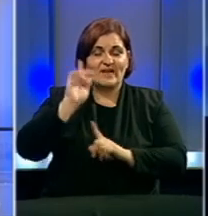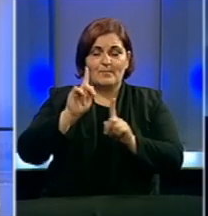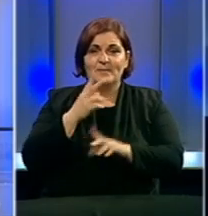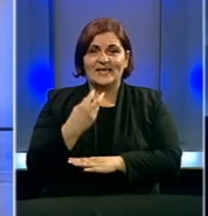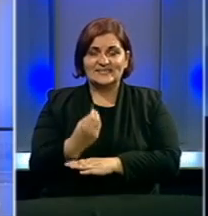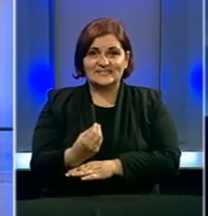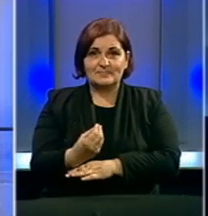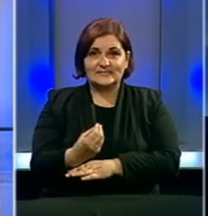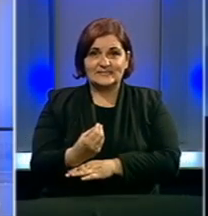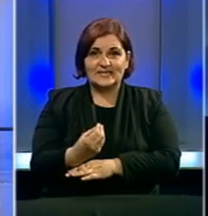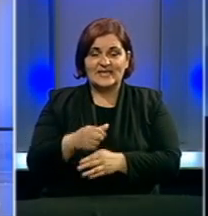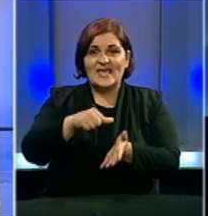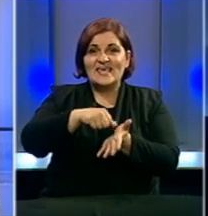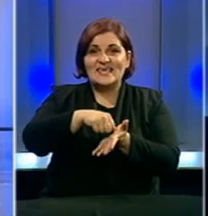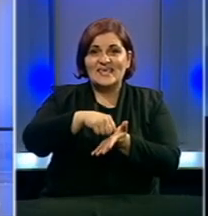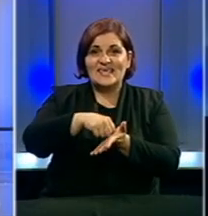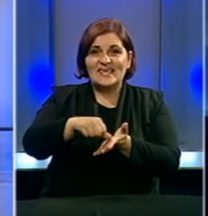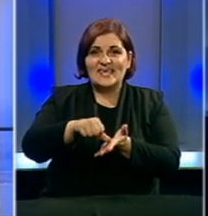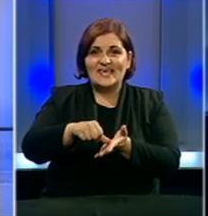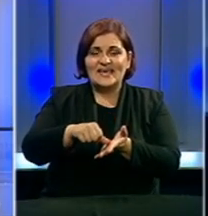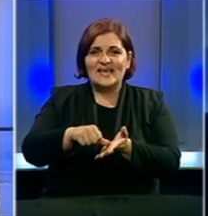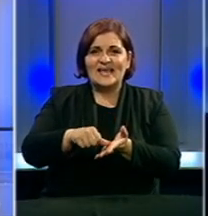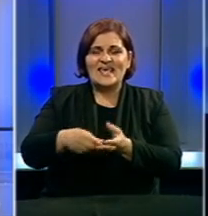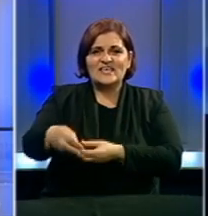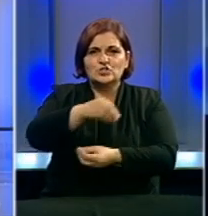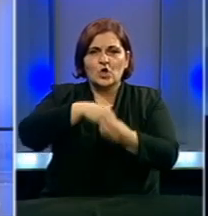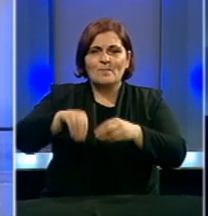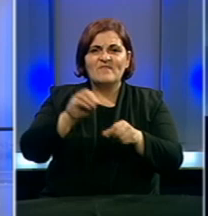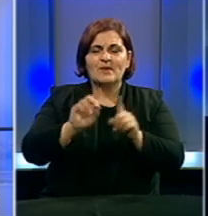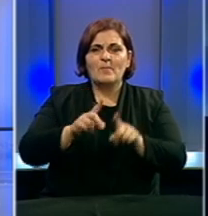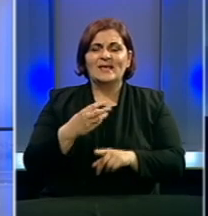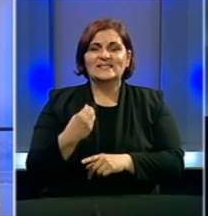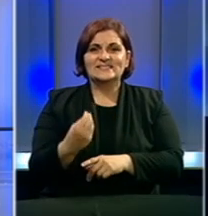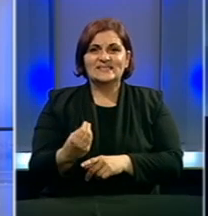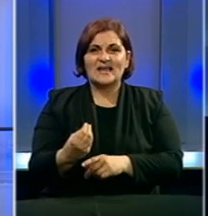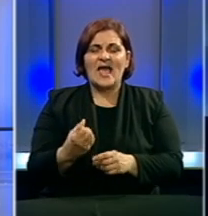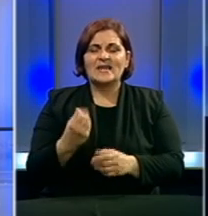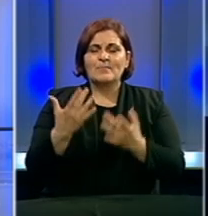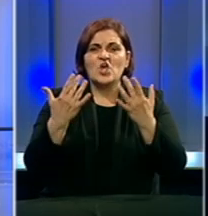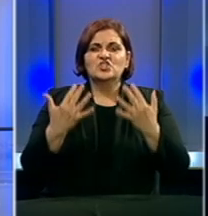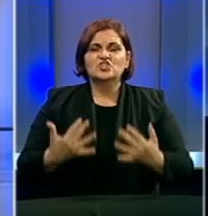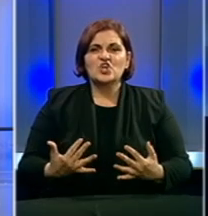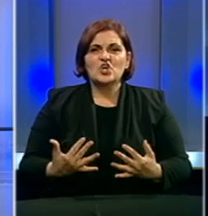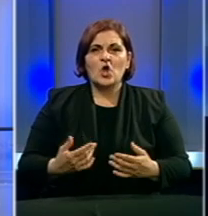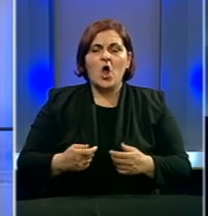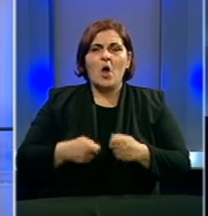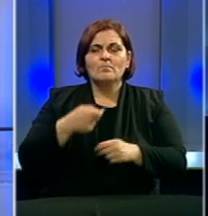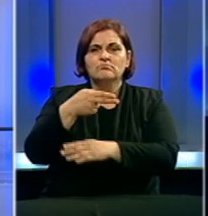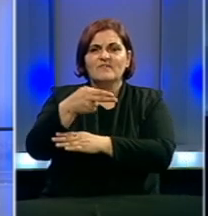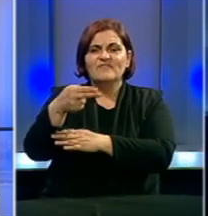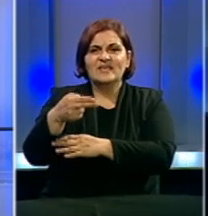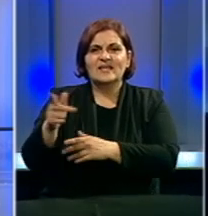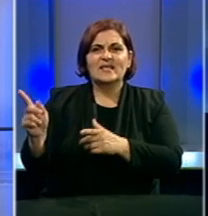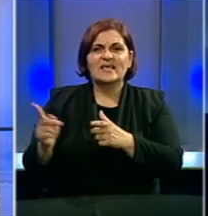Republike Srpske isplaćuju se iz kompensacionog fonda Republike Srpske na broj žiro računa poslovnog subjekta